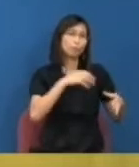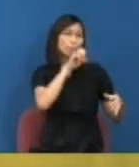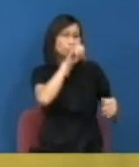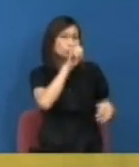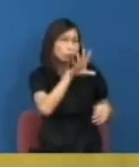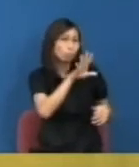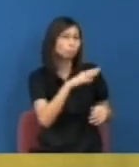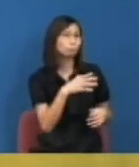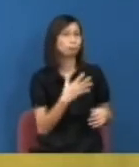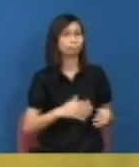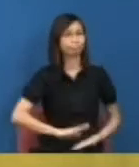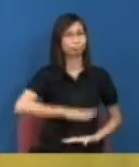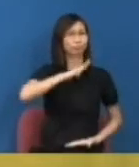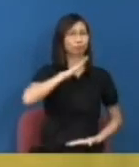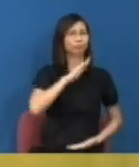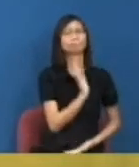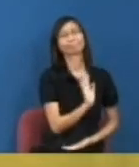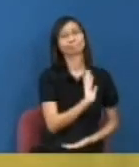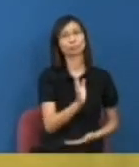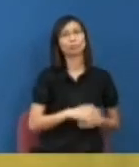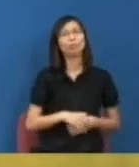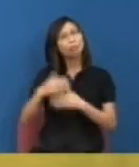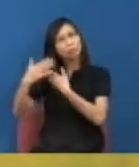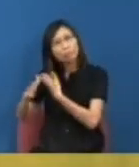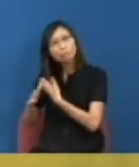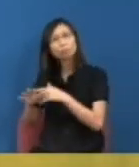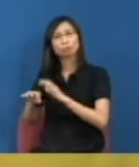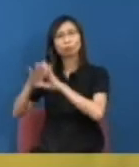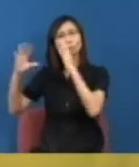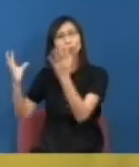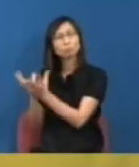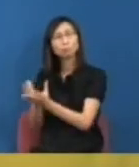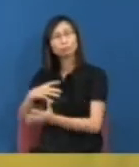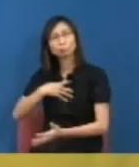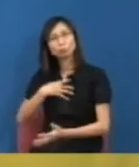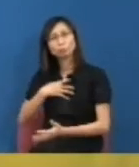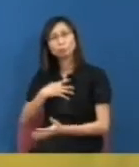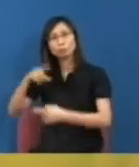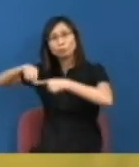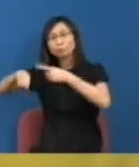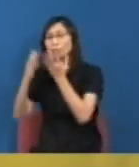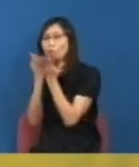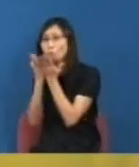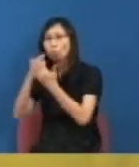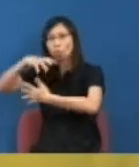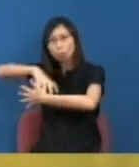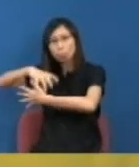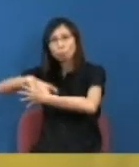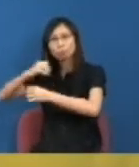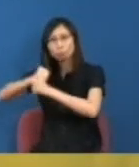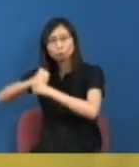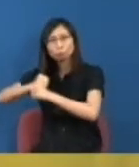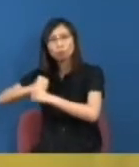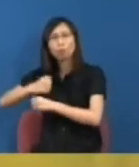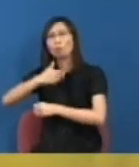不滿意的但是也都有人會覺得其實今次校長本身作為一個在大陸內這麼資深做了這麼多年的一個